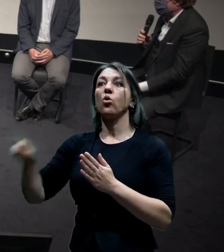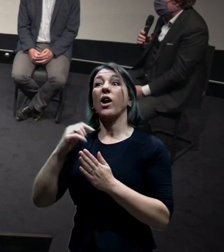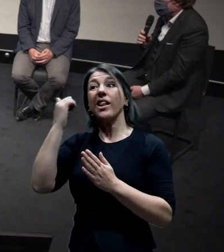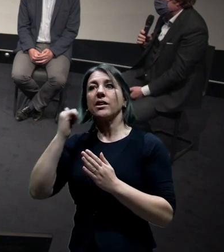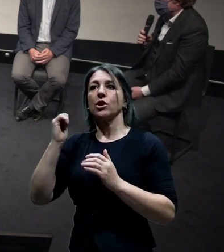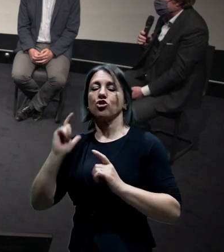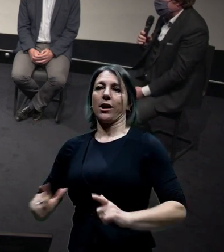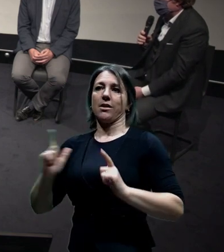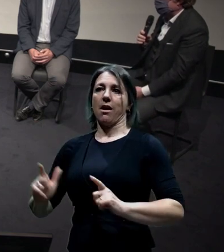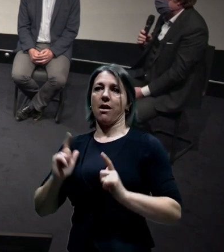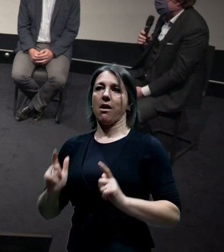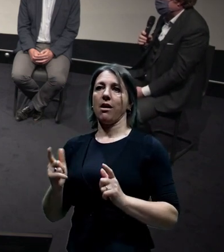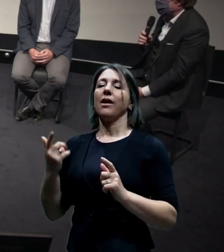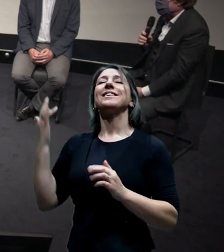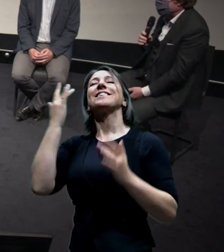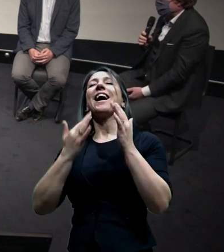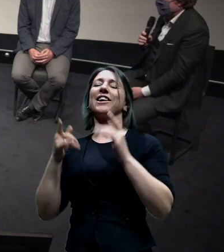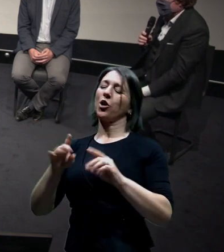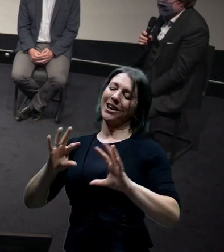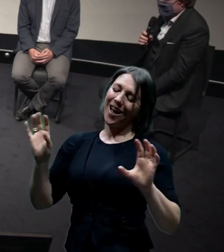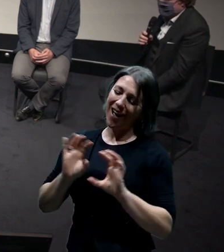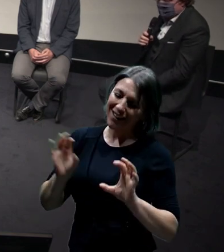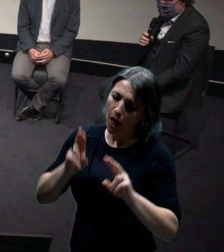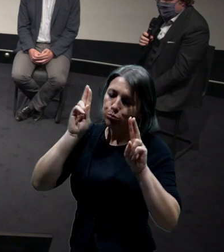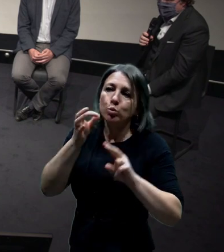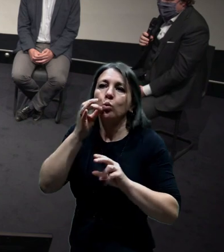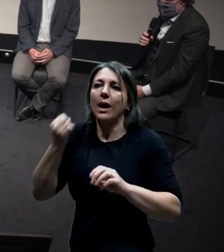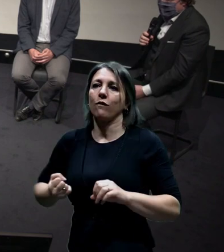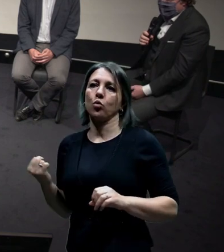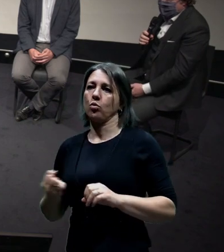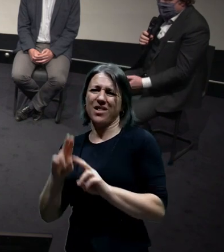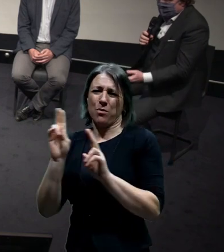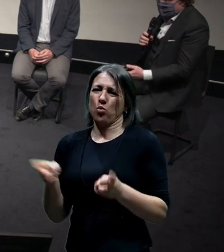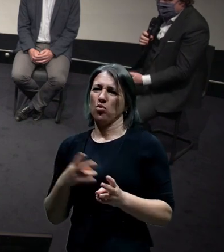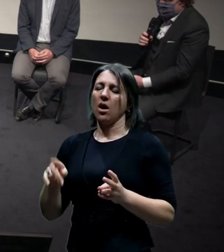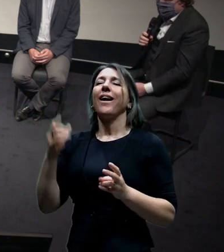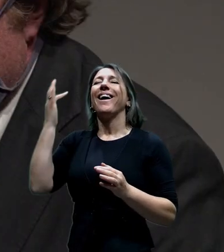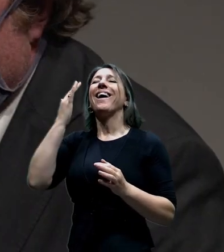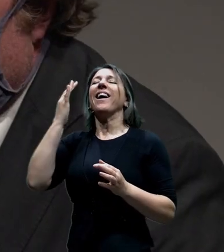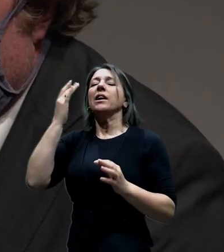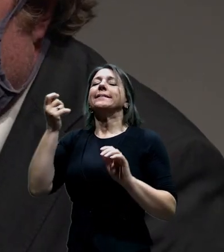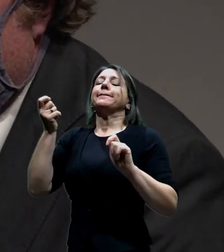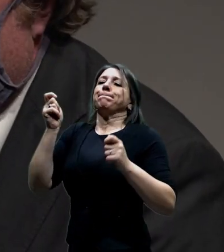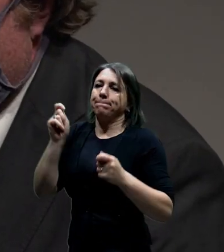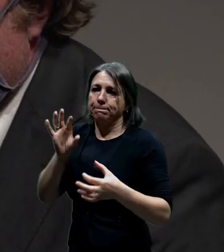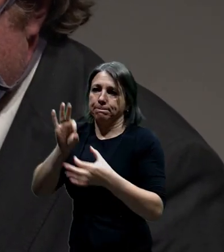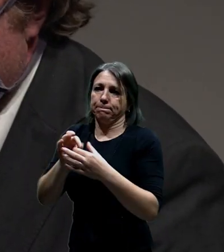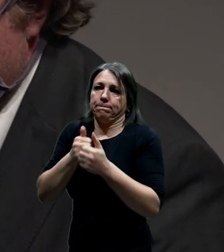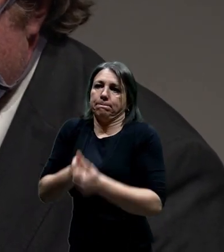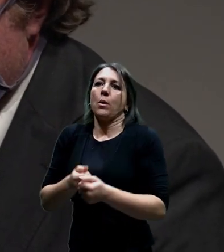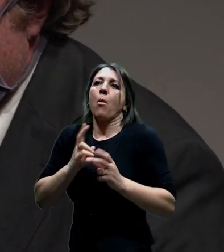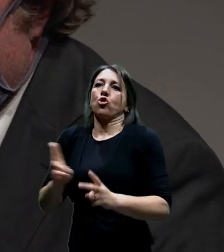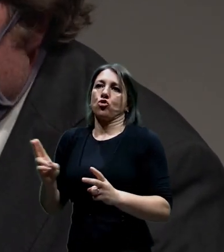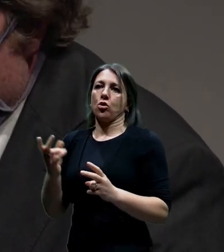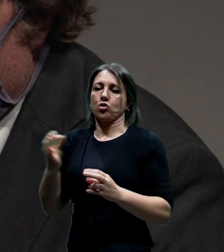předložíte nějakou iluziu. Čili to je ten důvod, když jsme tohle všechno zvážili, že jsme se dali tou cestou